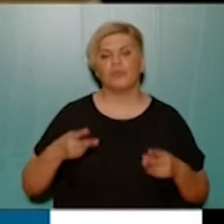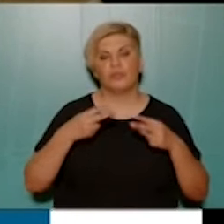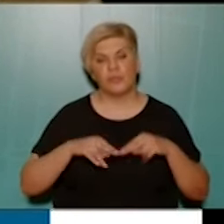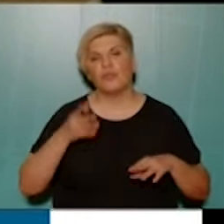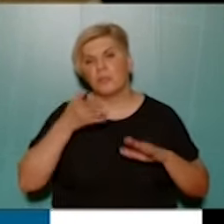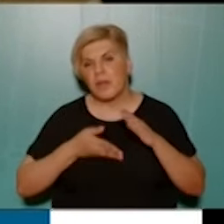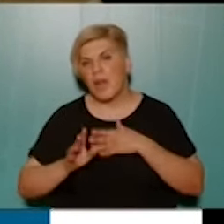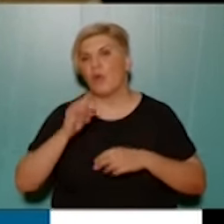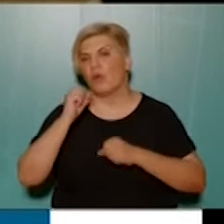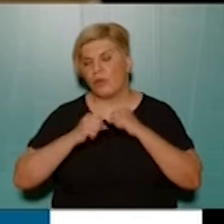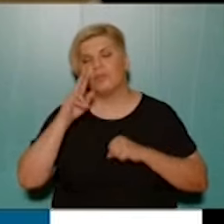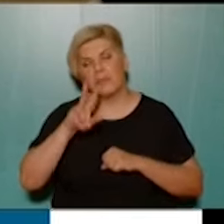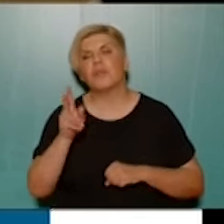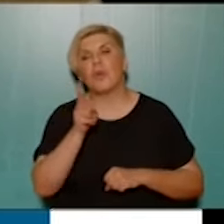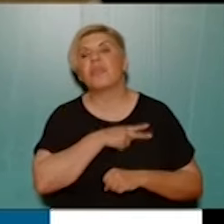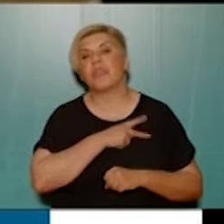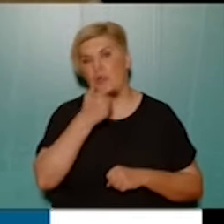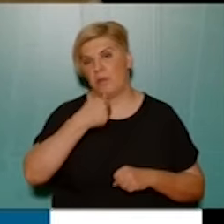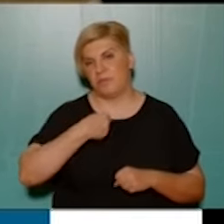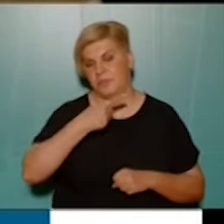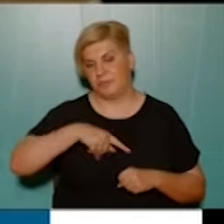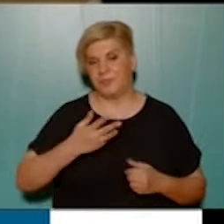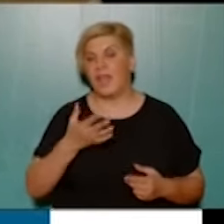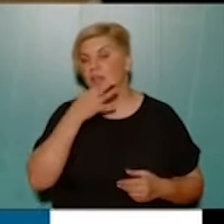περνάει ο καιρός. Και γιατί το λέω αυτό.